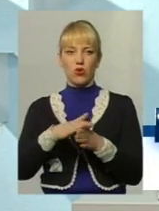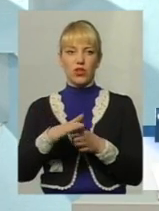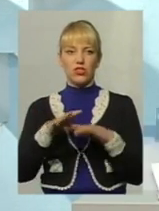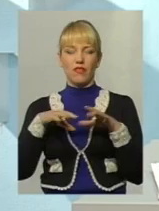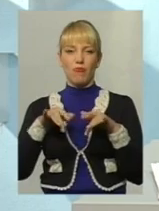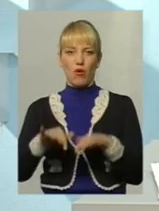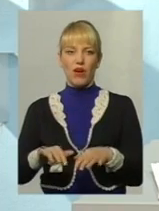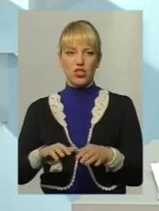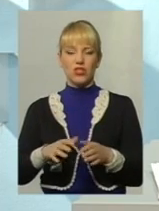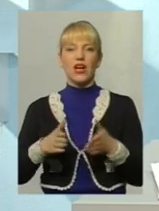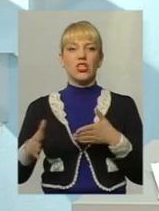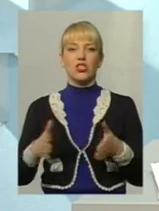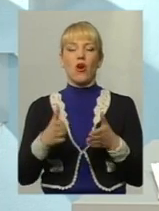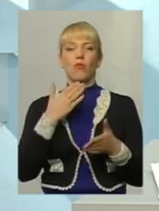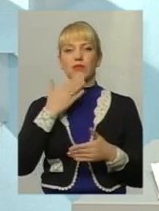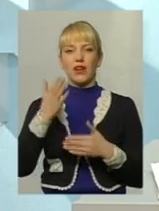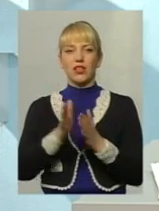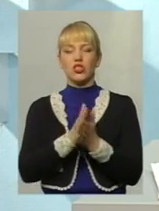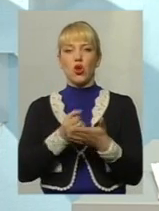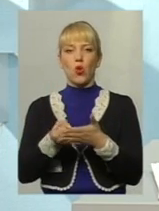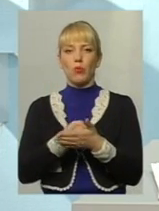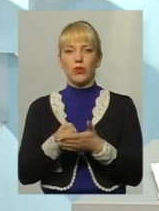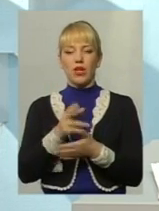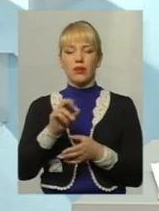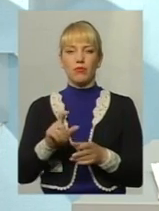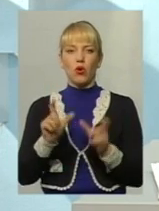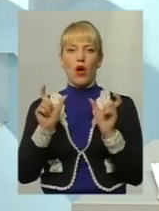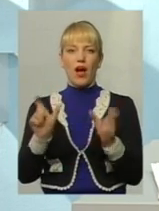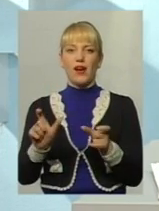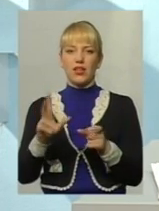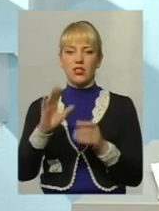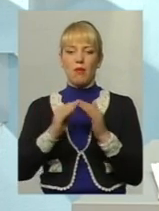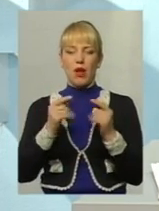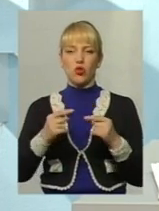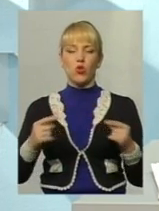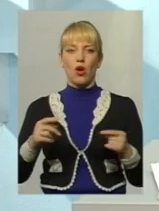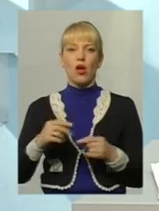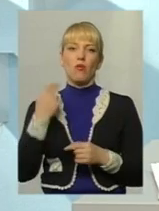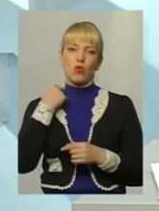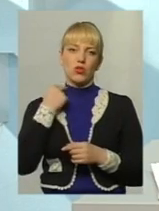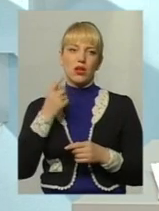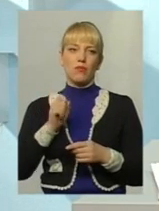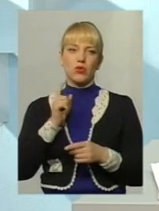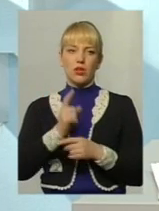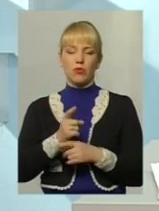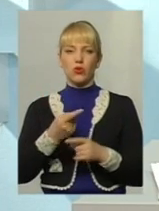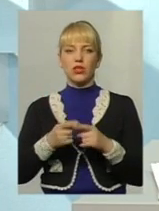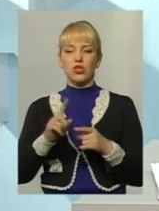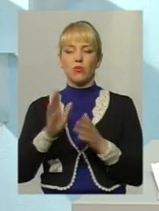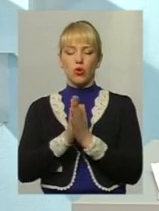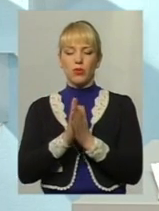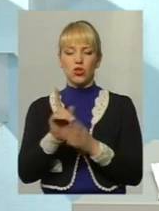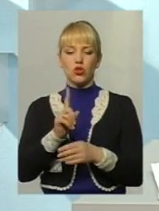провадження шляхом звернення з клопотаннями про накладення арешт на майно боржника, про заборону з клопотаннями щодо